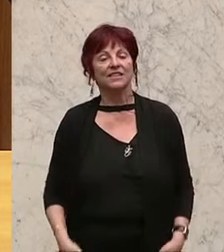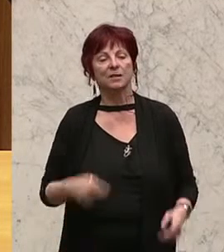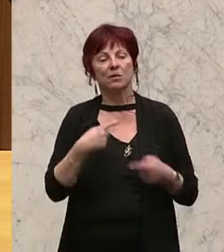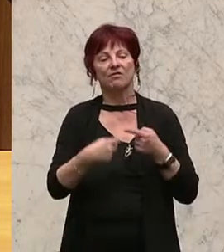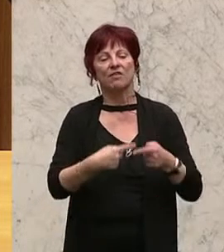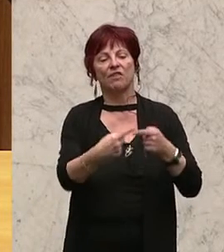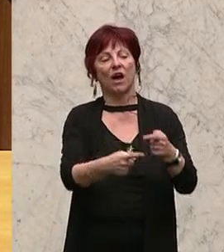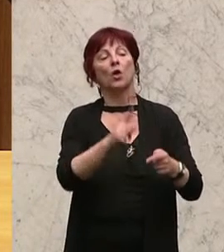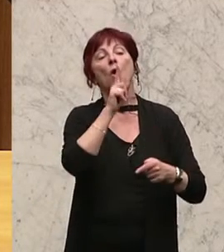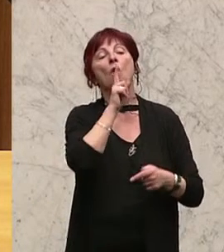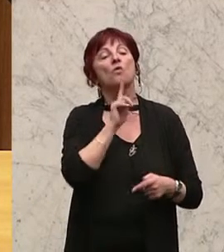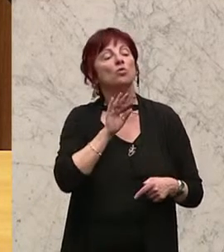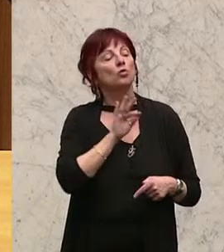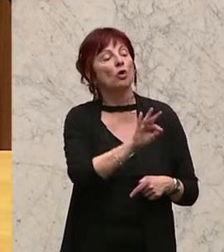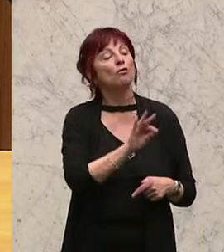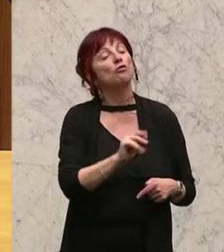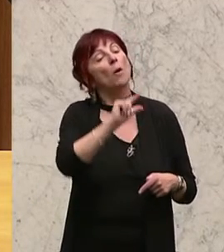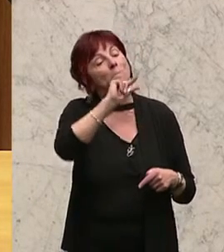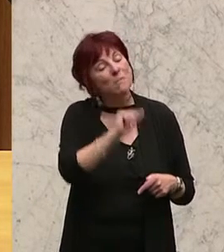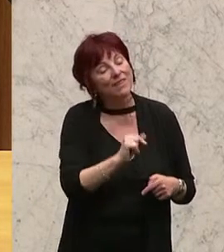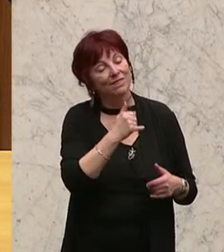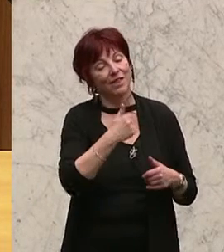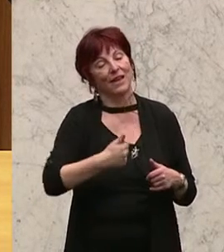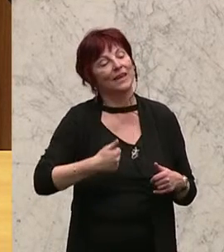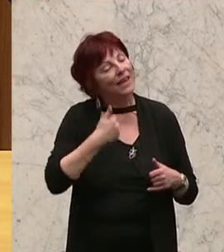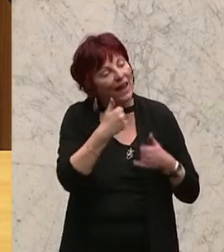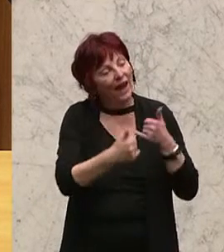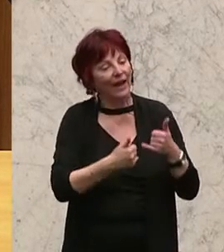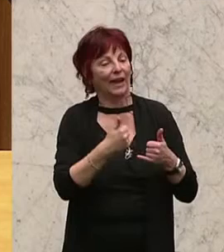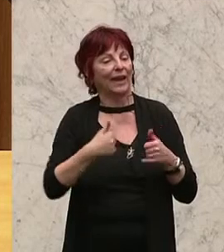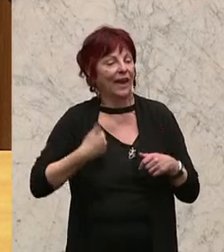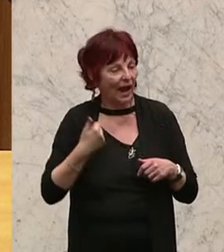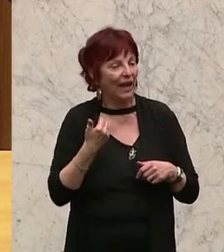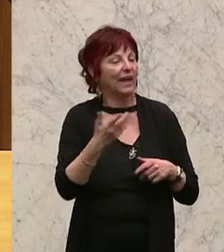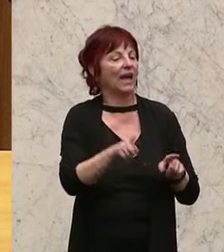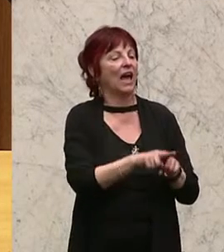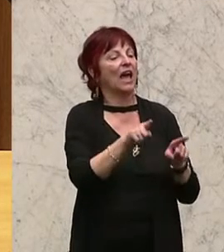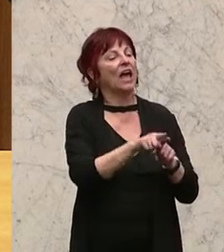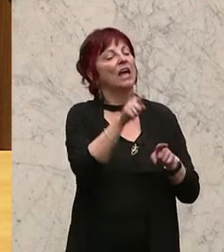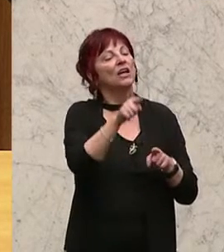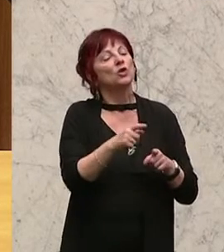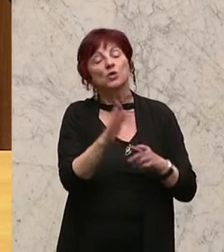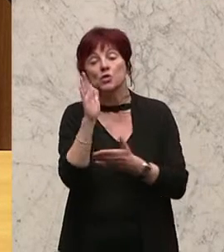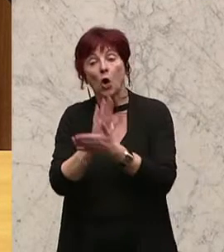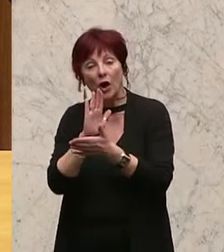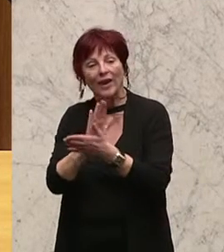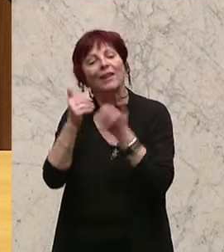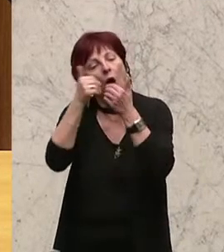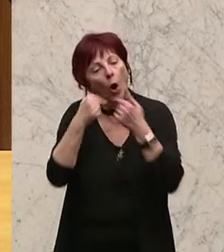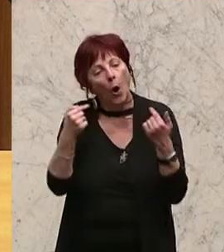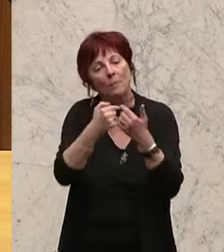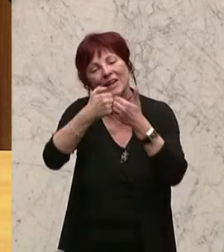lediglich für minderjährige Zeuginnen und Zeugen eine räumlich getrennte audiovisuelle Vernehmung vorgesehen.